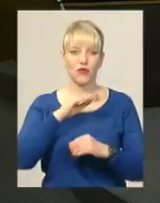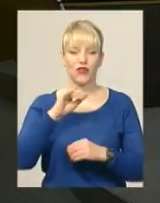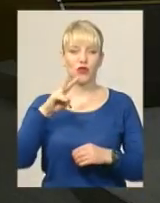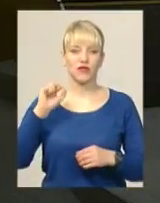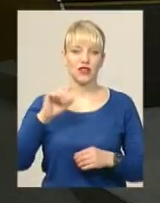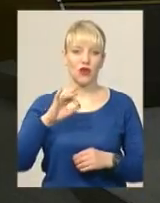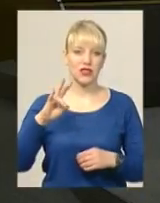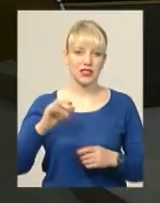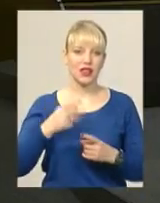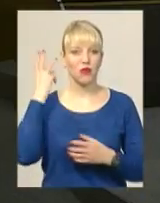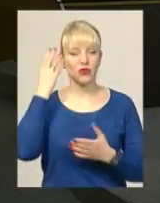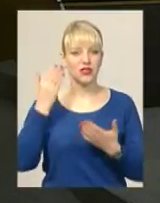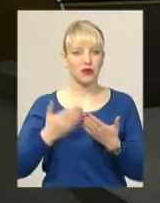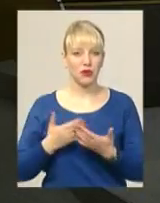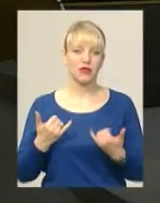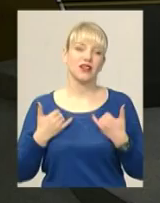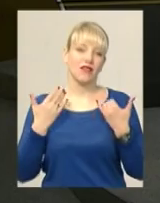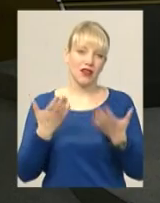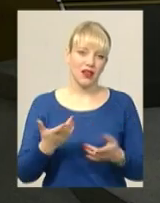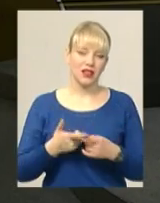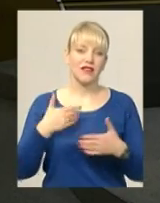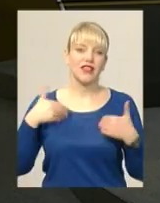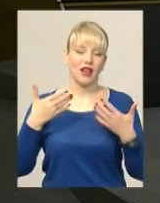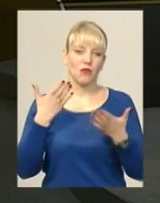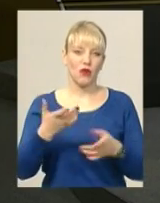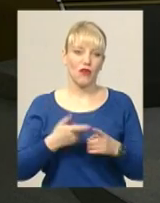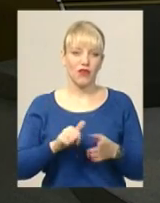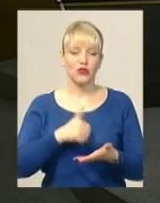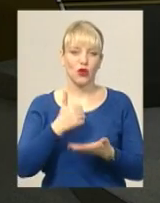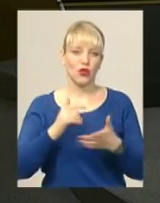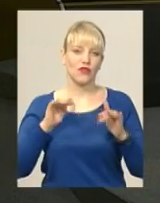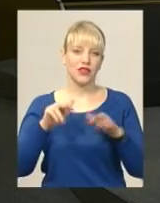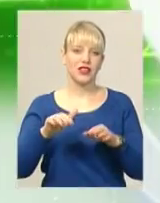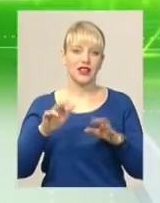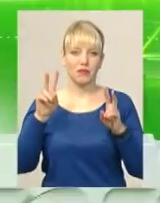жестової мови Оксана Фіновська. Вітаємо. Далі короткий огляд головних тем програми.